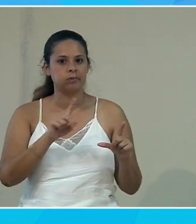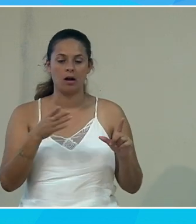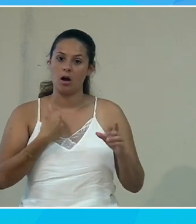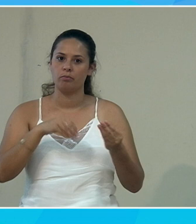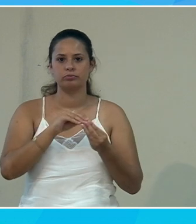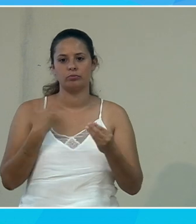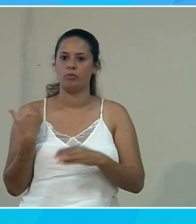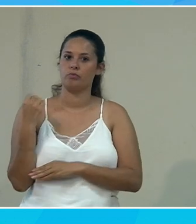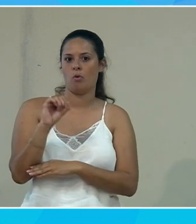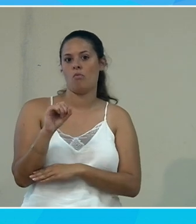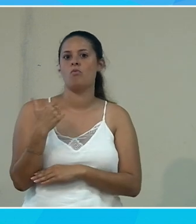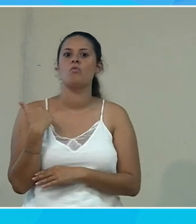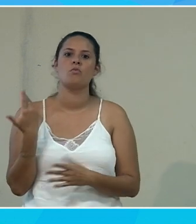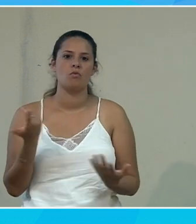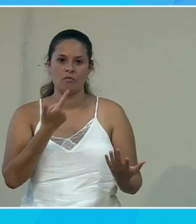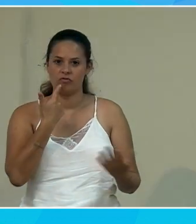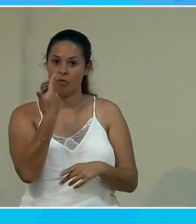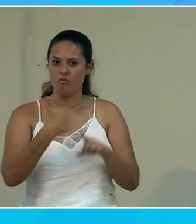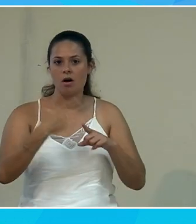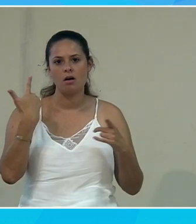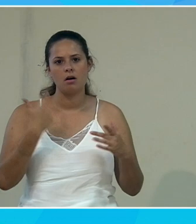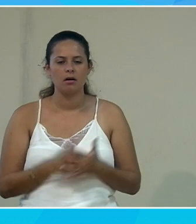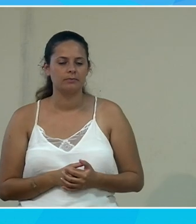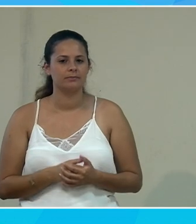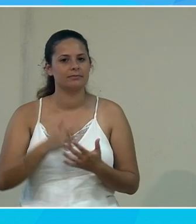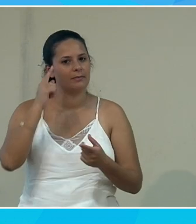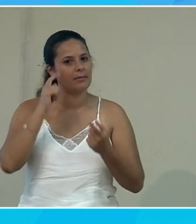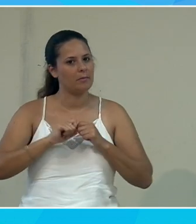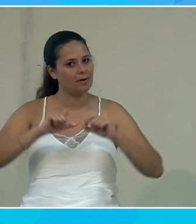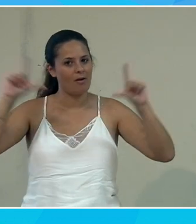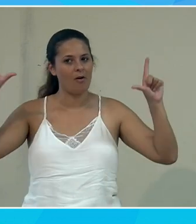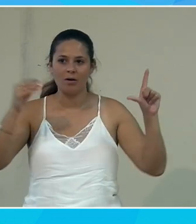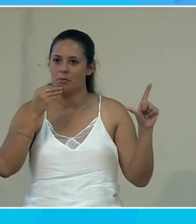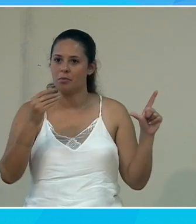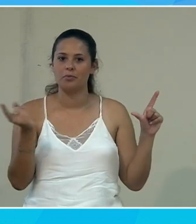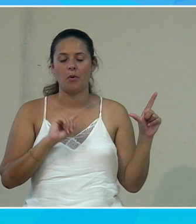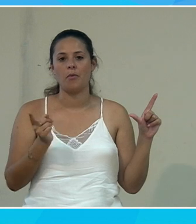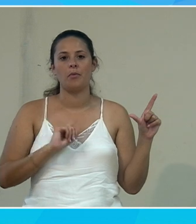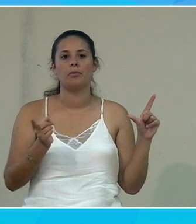à l'écran donc il y a double peine est-ce que je suis en plein écran là ? c'est bon ?